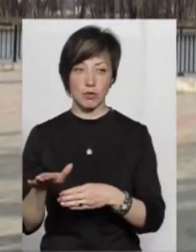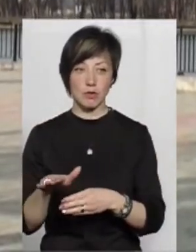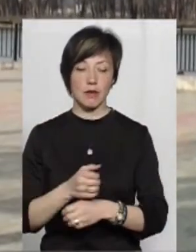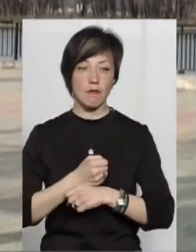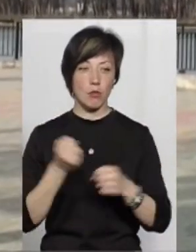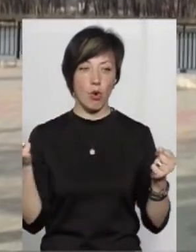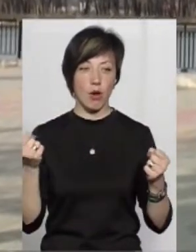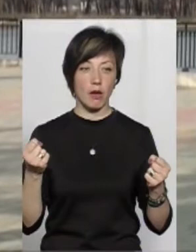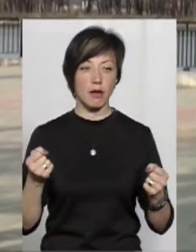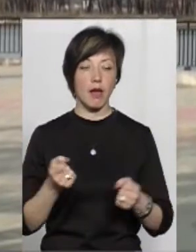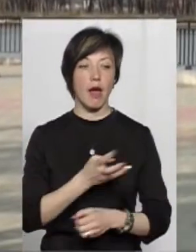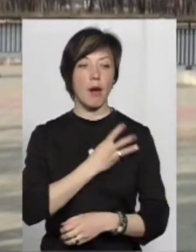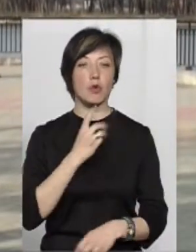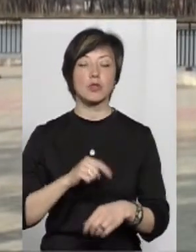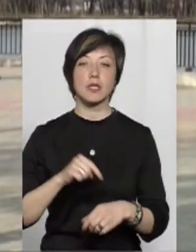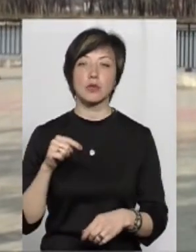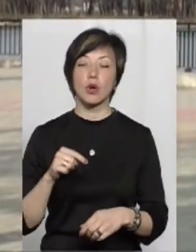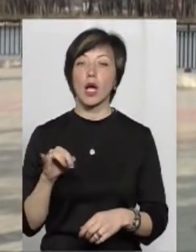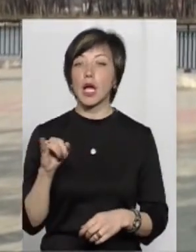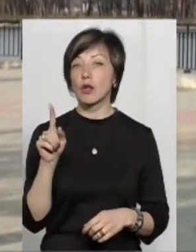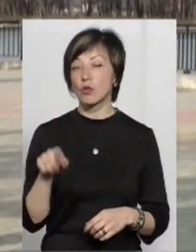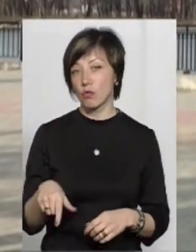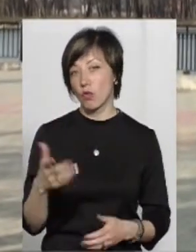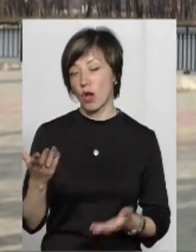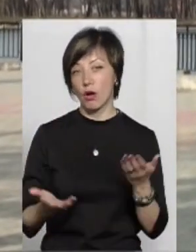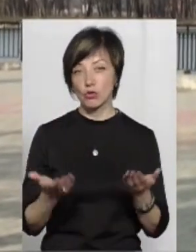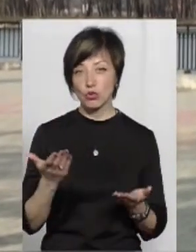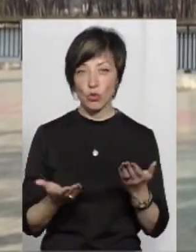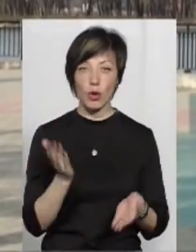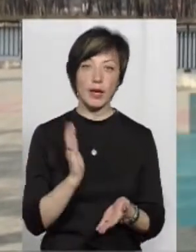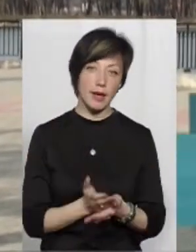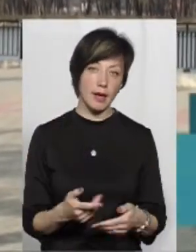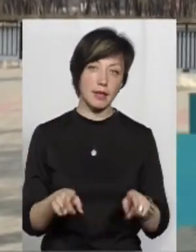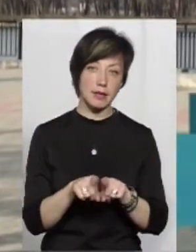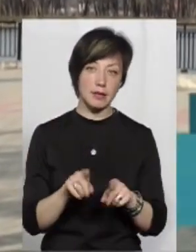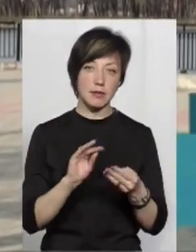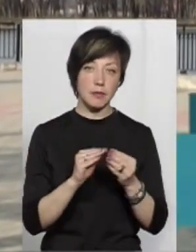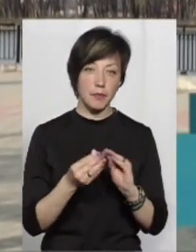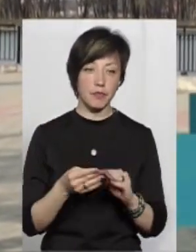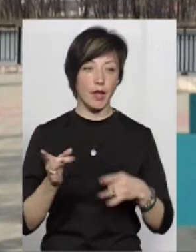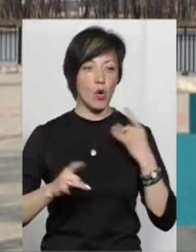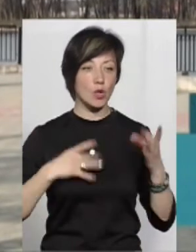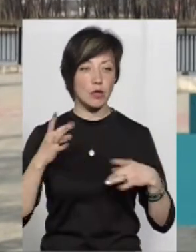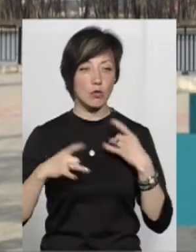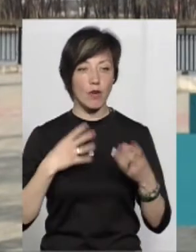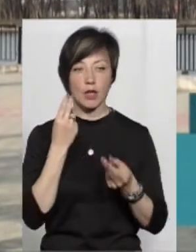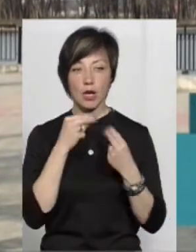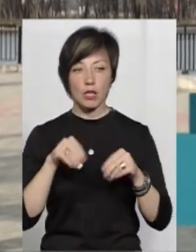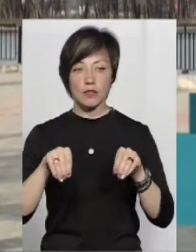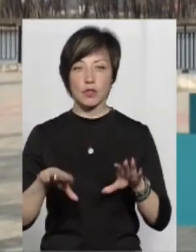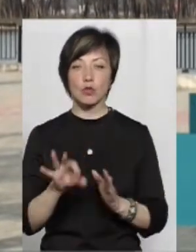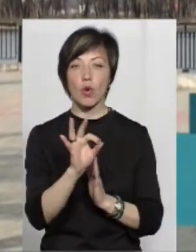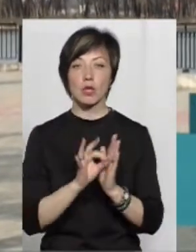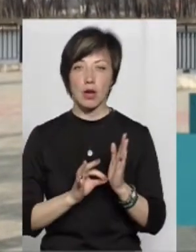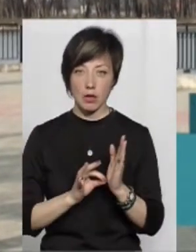воно вибухає емоційно. І тому, якщо є якісь такі негарасні роздратування, краще їх вирішувати